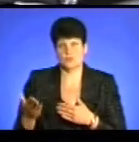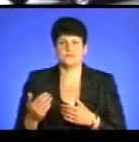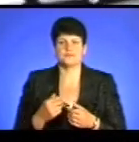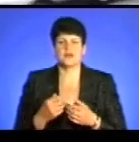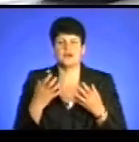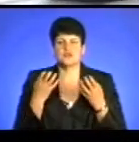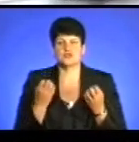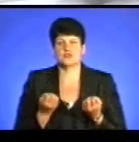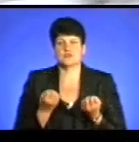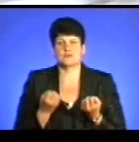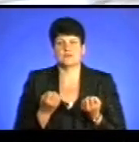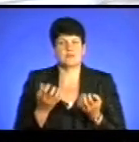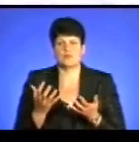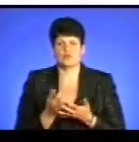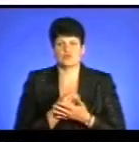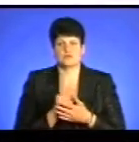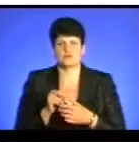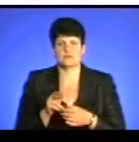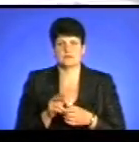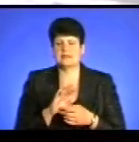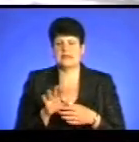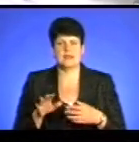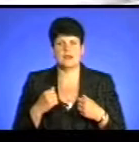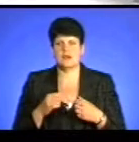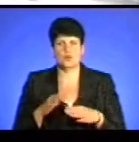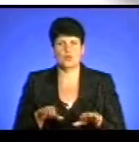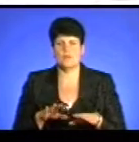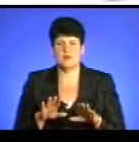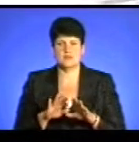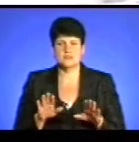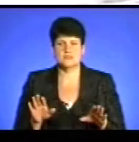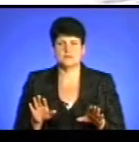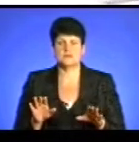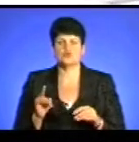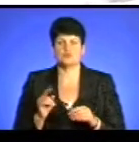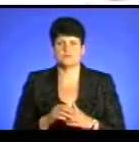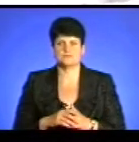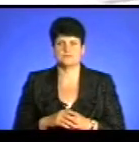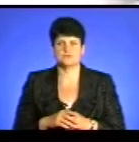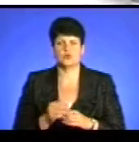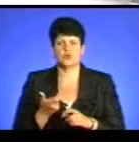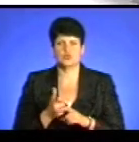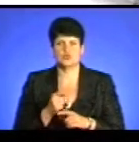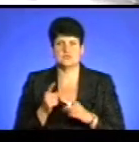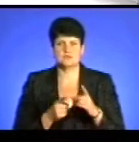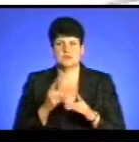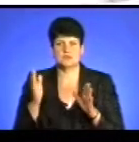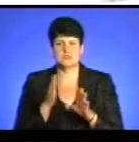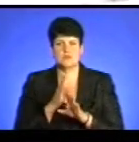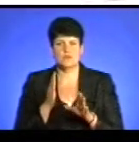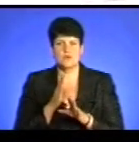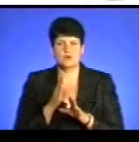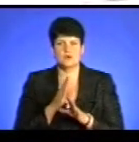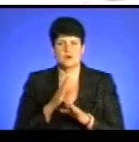але ще не вийшло ходити. Ні, не купалися. А чому? А дуже змінюється погода, водичка не